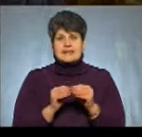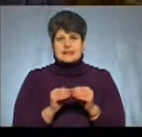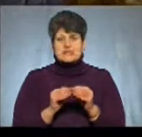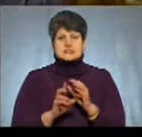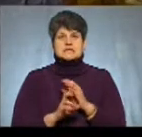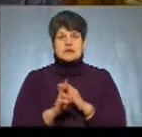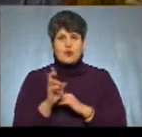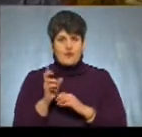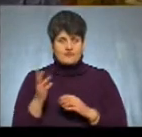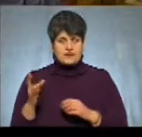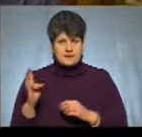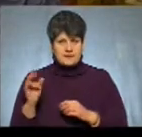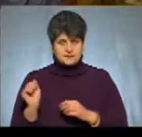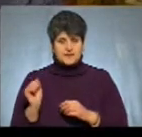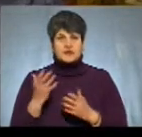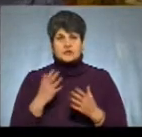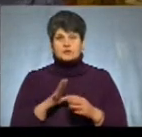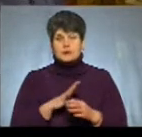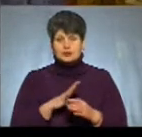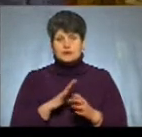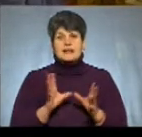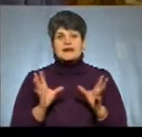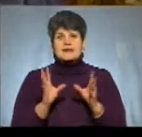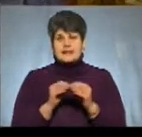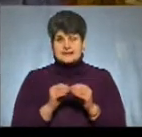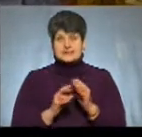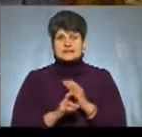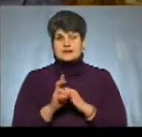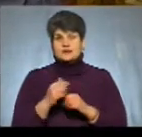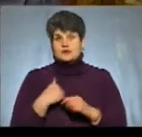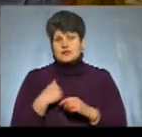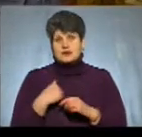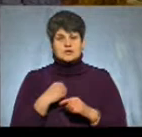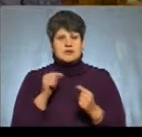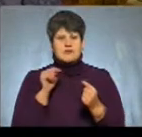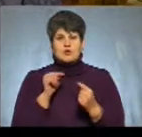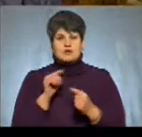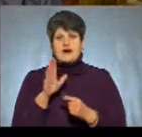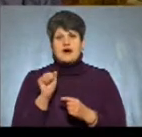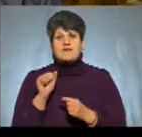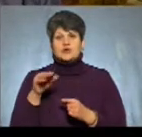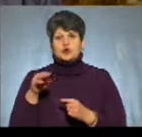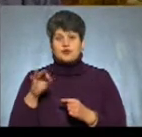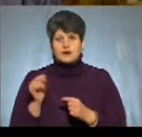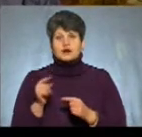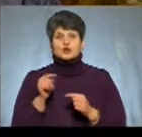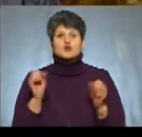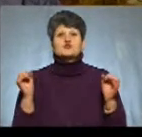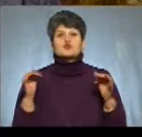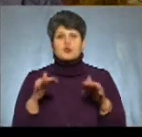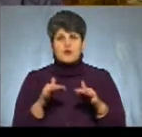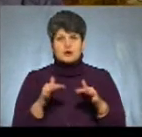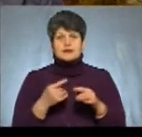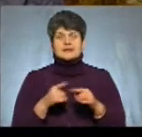Якби була єдність церкві, то наша церква не проти автокефалії. Той собор, по